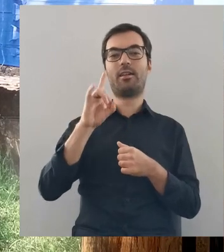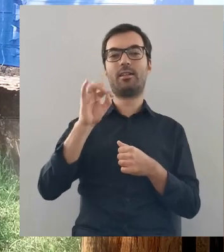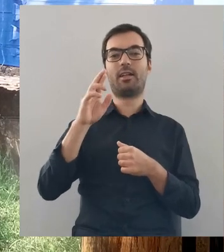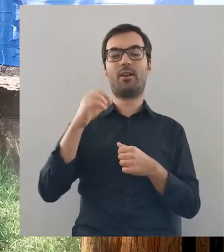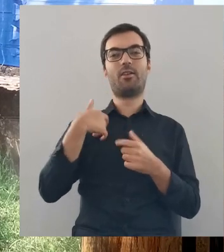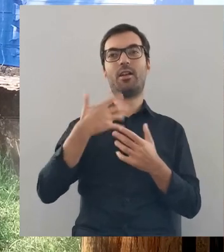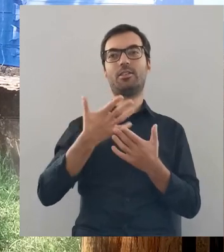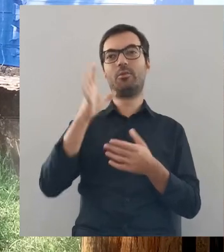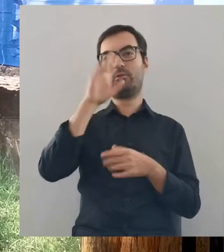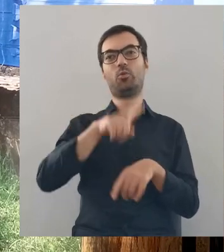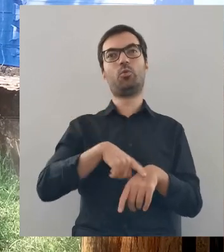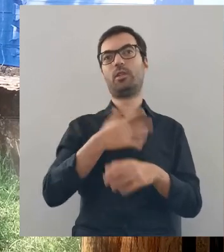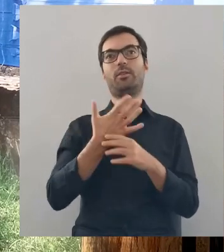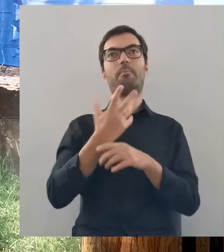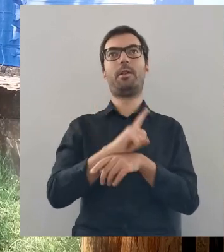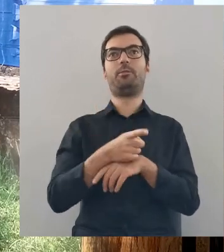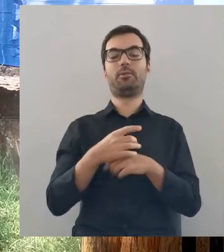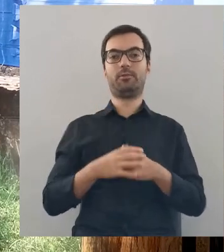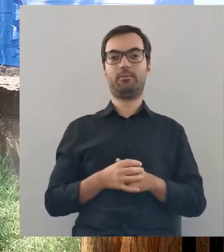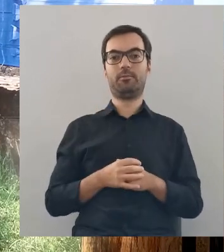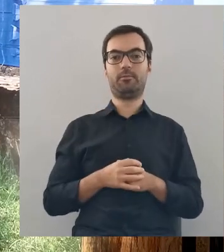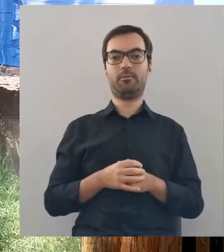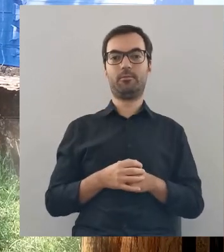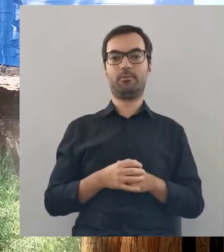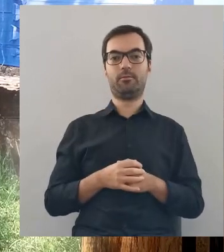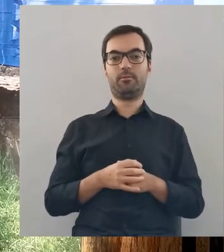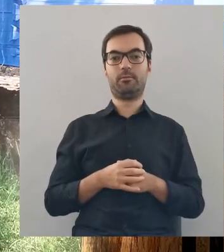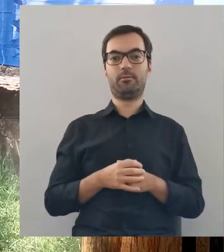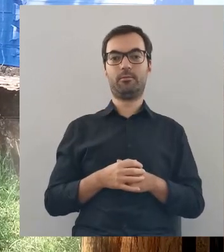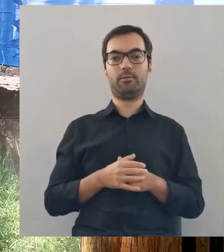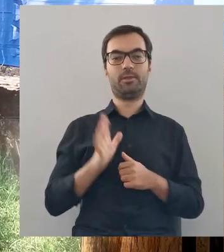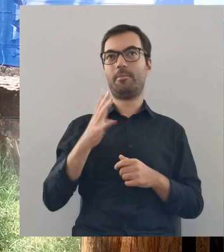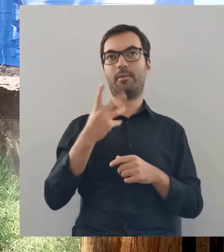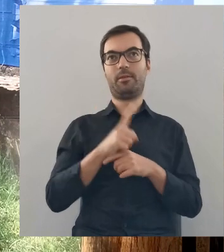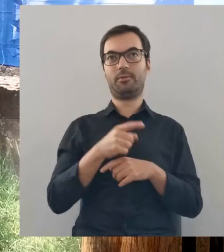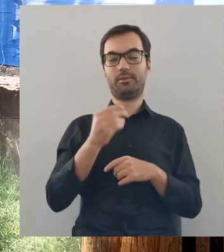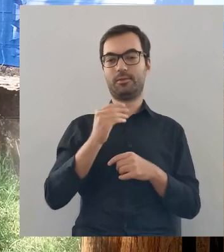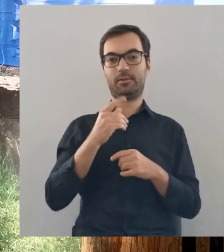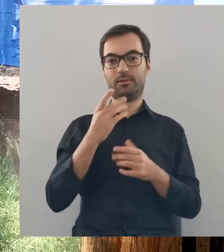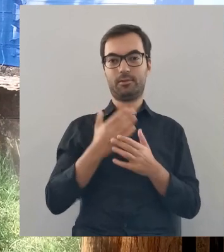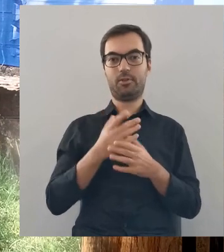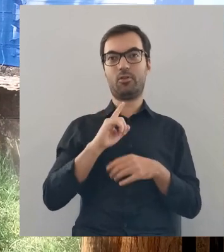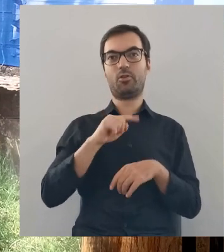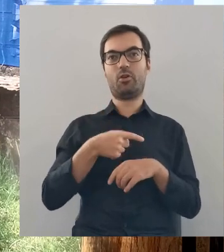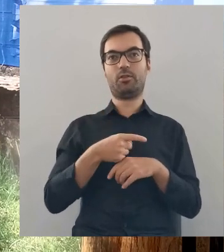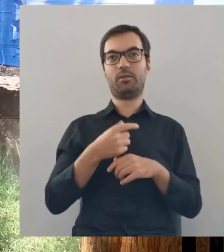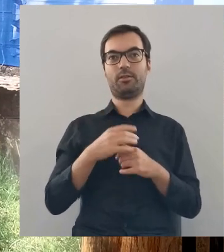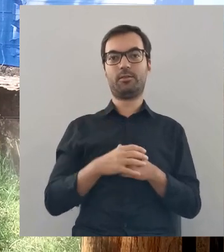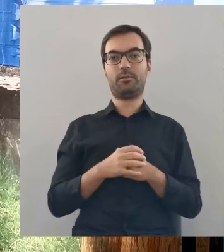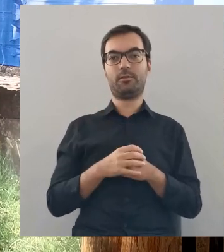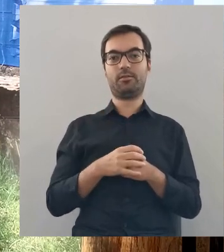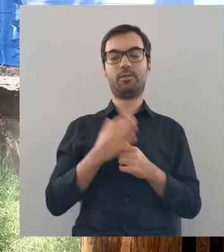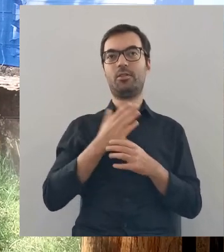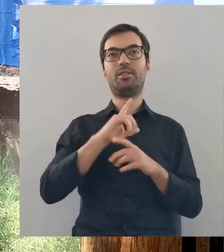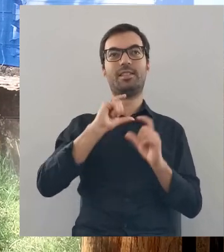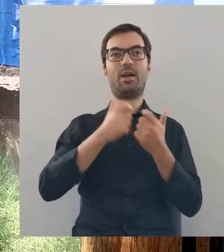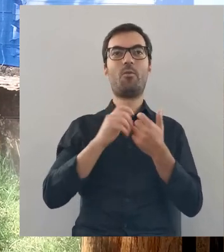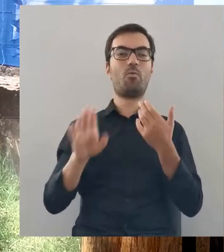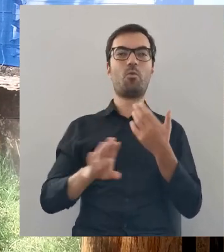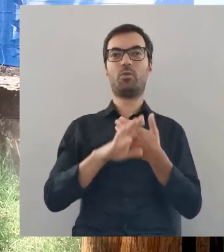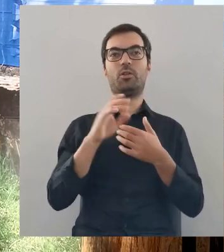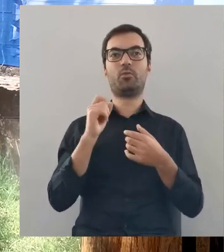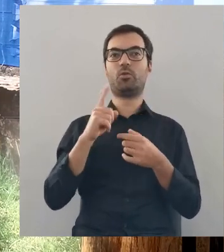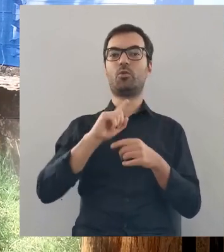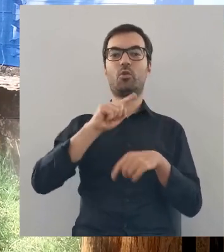ekstazę św. Franciszka to ja bym chciała popatrzeć dłużej niż 5 minut, a właściwie to nawet i tyle nam nie zostało, bo godzina mniej więcej jest